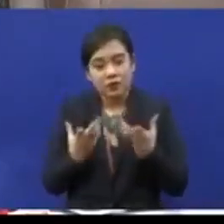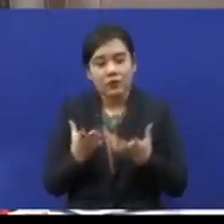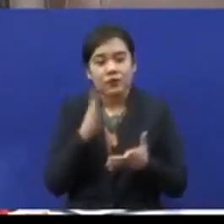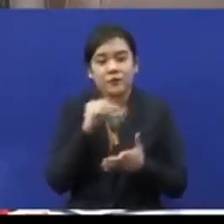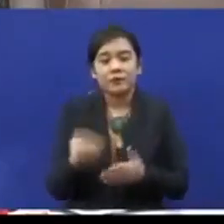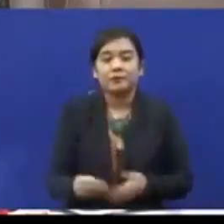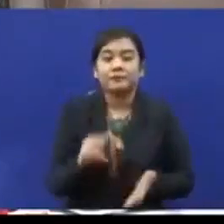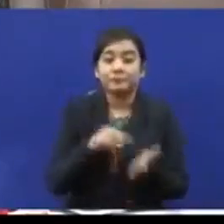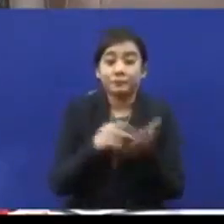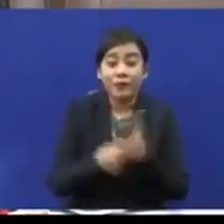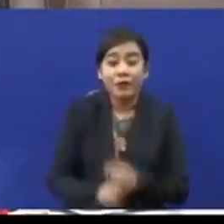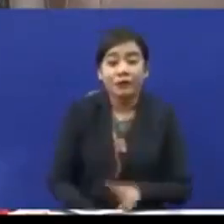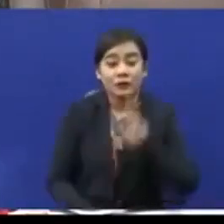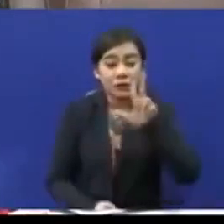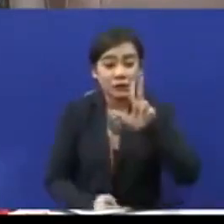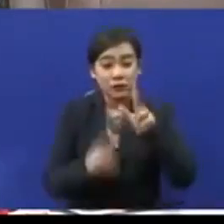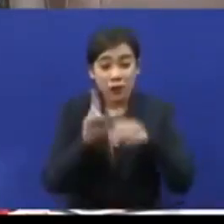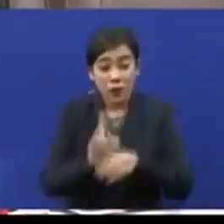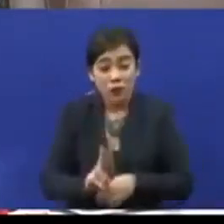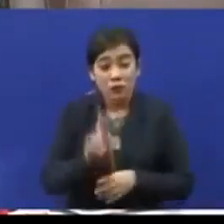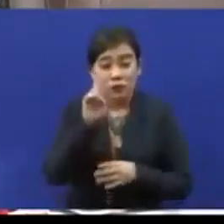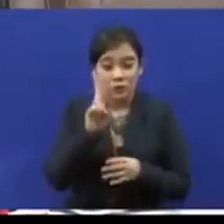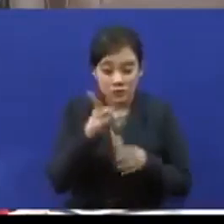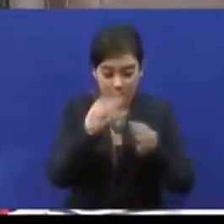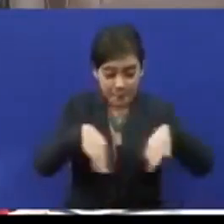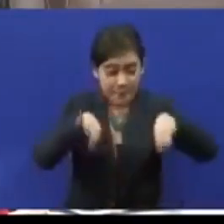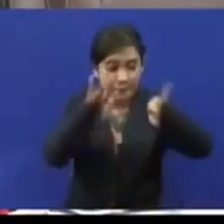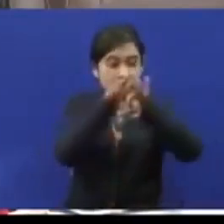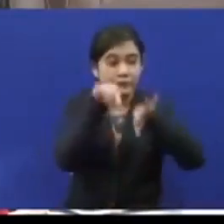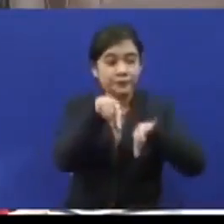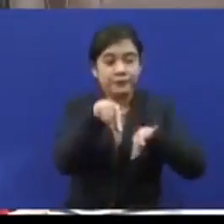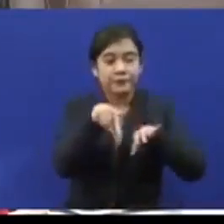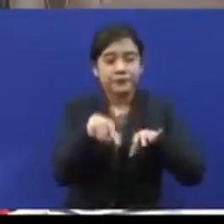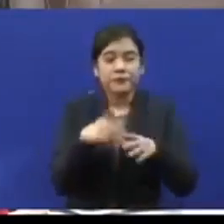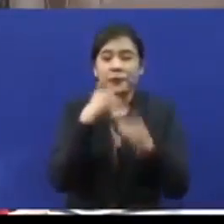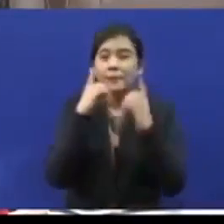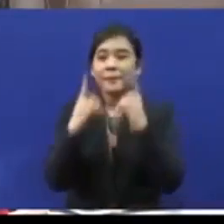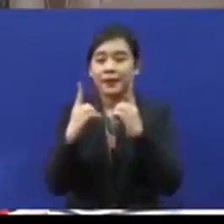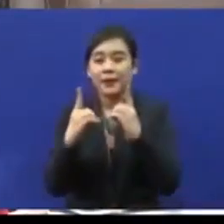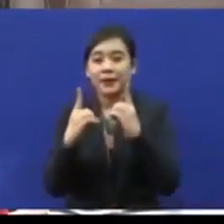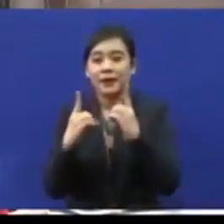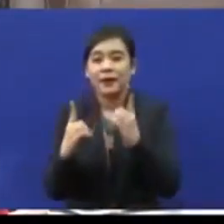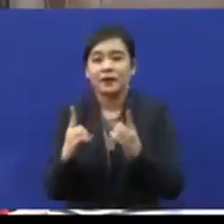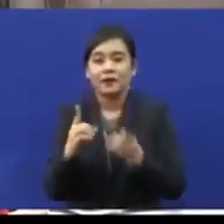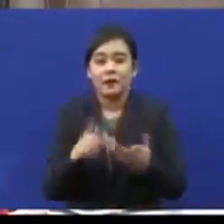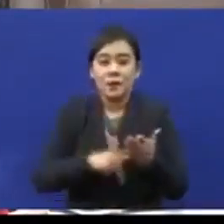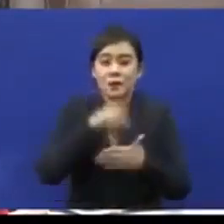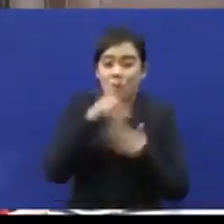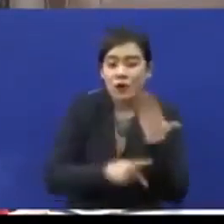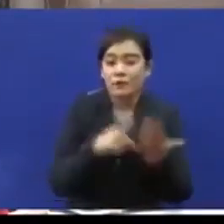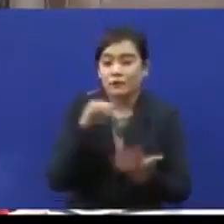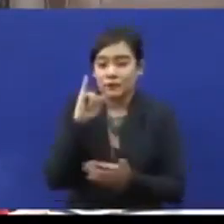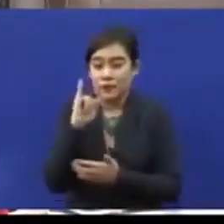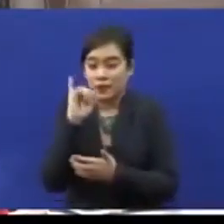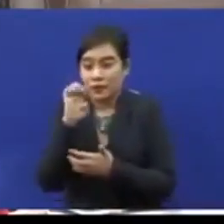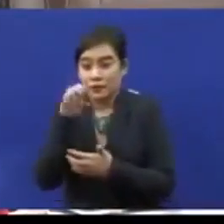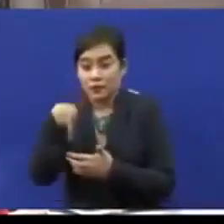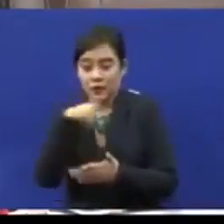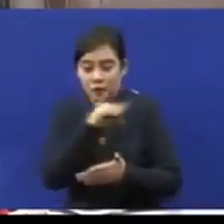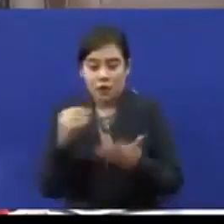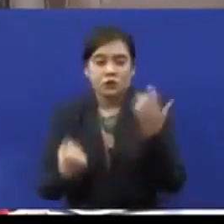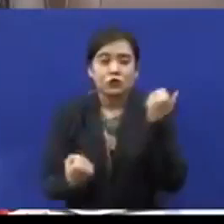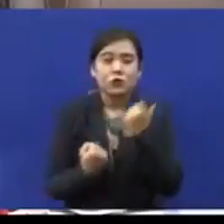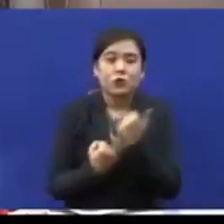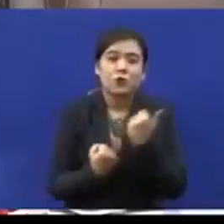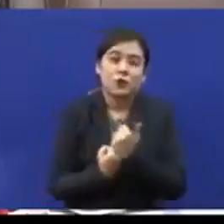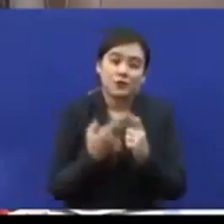tiga aspek keutamaan keperluan ibu bapa adalah pendidikan, program intervensi awal dan sokongan